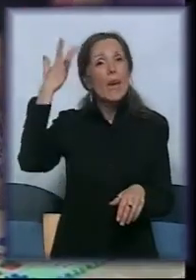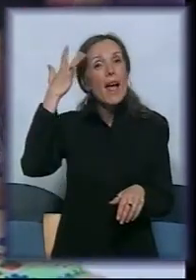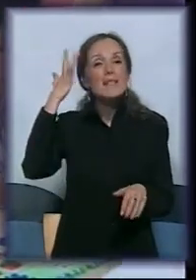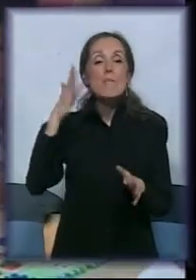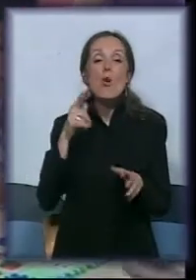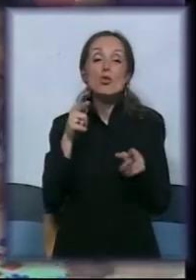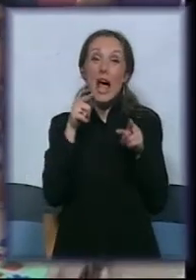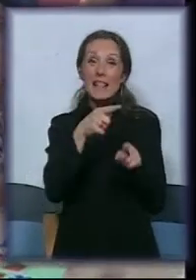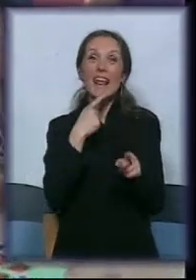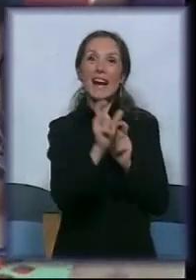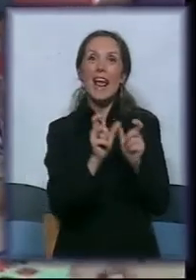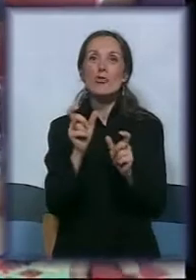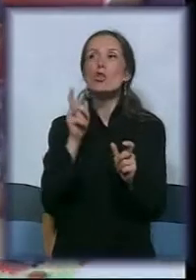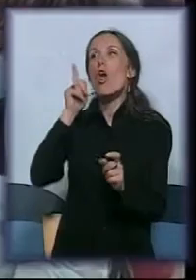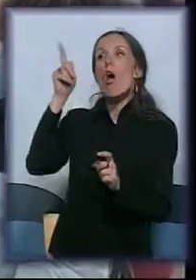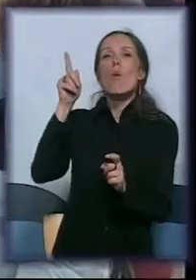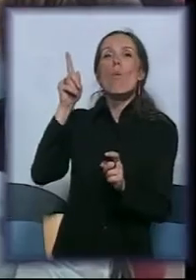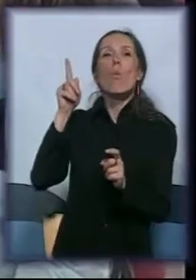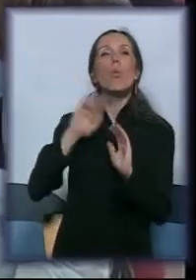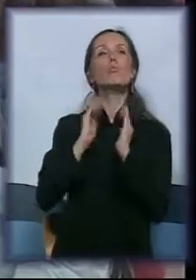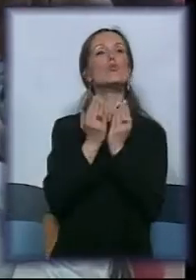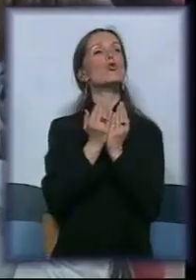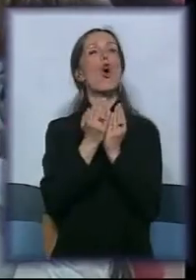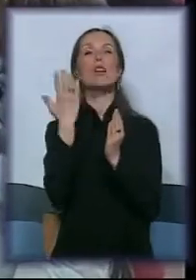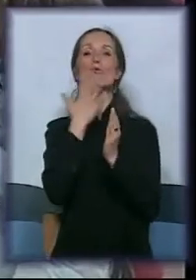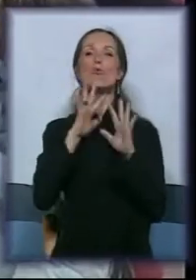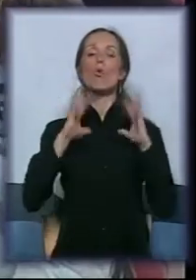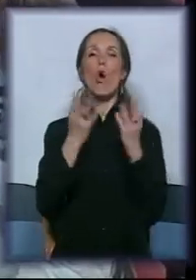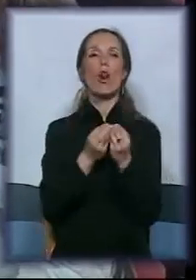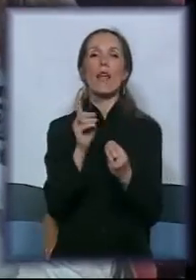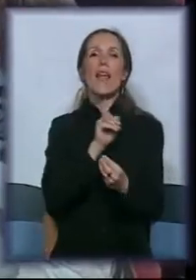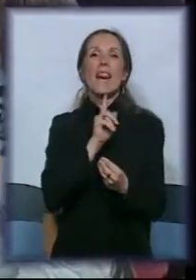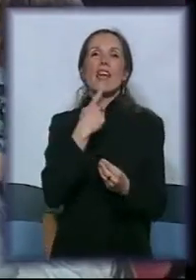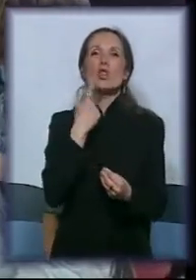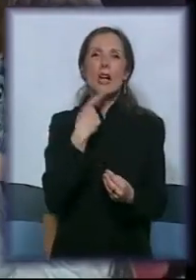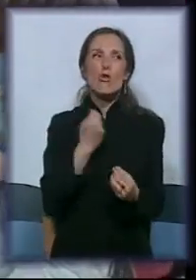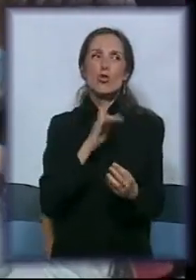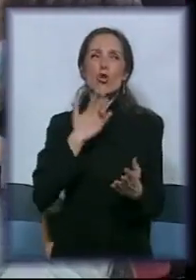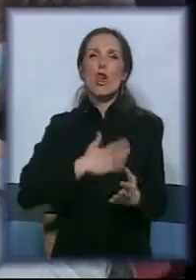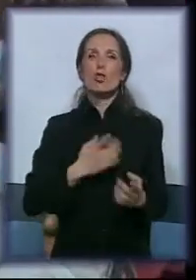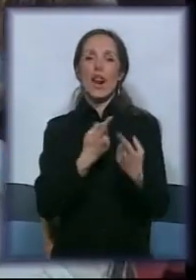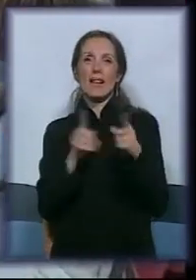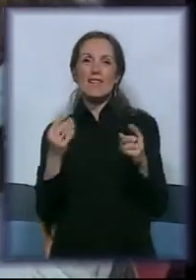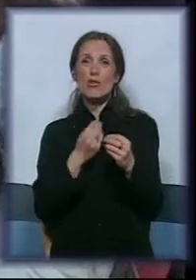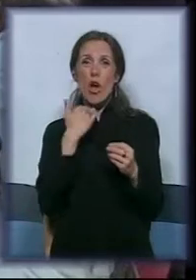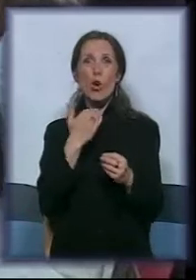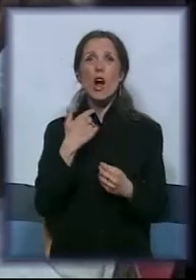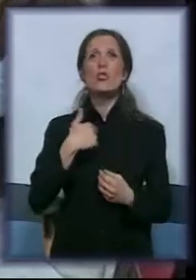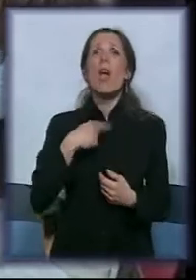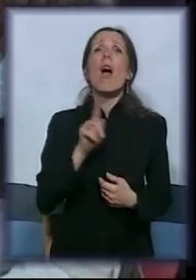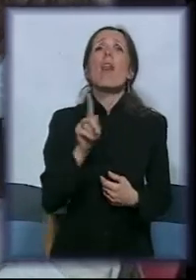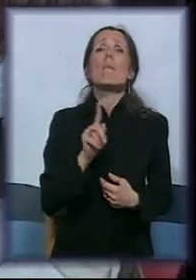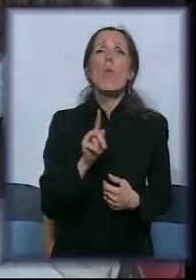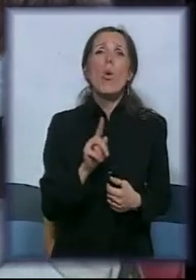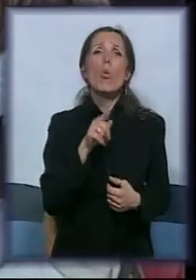redovnom razledu neće da kažu zato što se automatski osjeti ta razlika, onda drugi može drugari uzmu pa i začekavaju i tako dalje. Međutim, ovdje toga